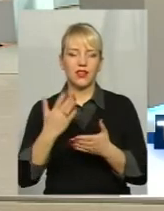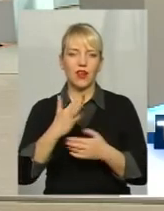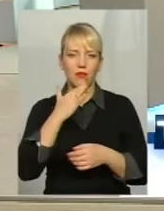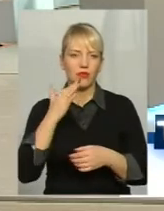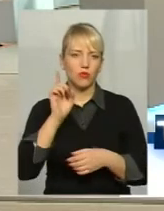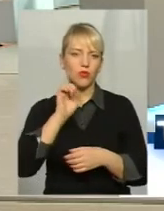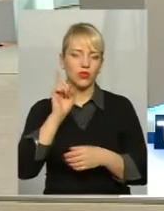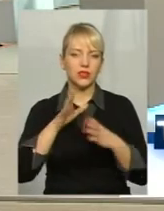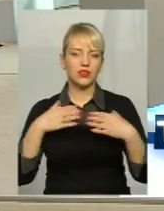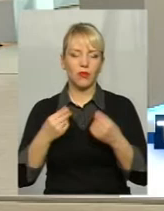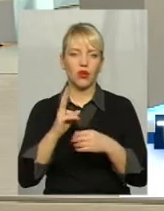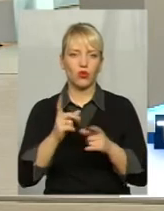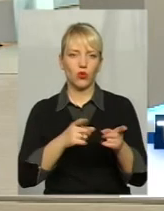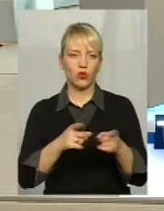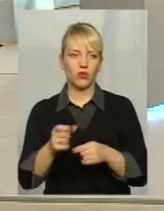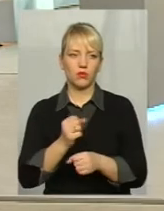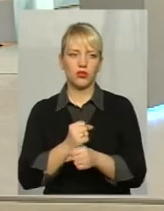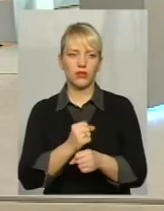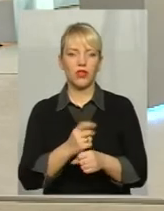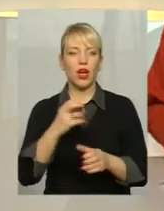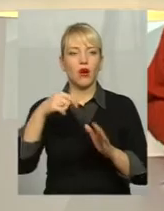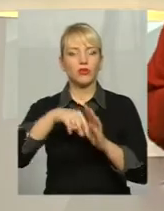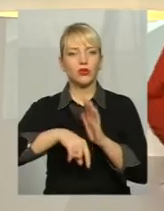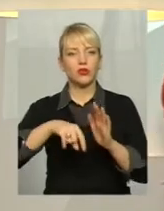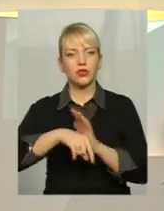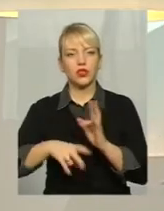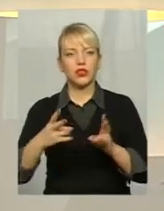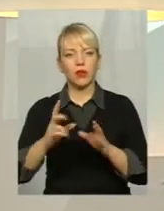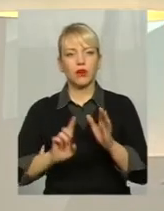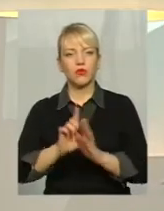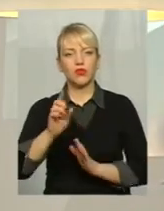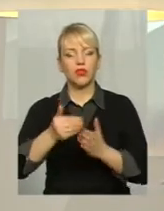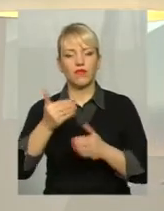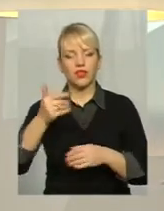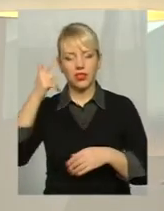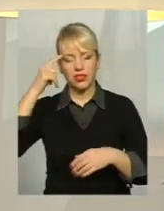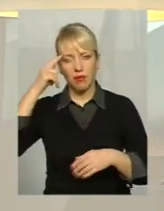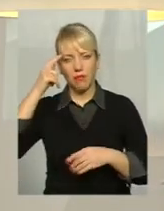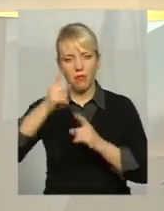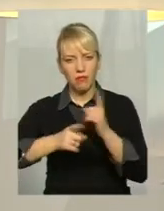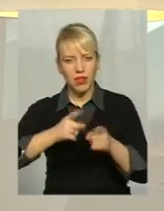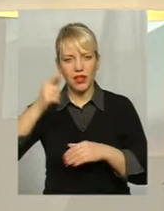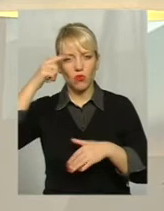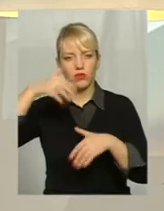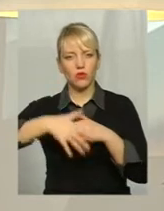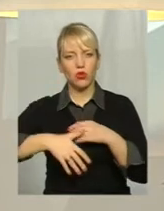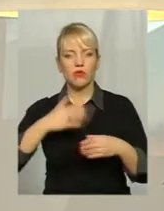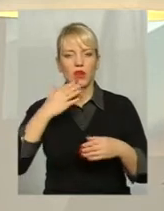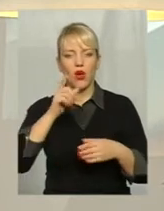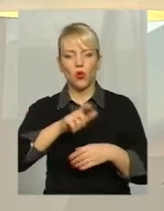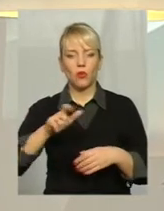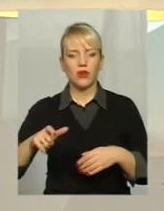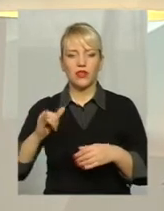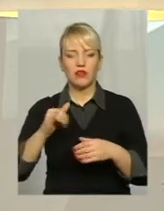працювати По суті, треба починати від зміни усвідомлення громадянами своєї ролі в тому житті